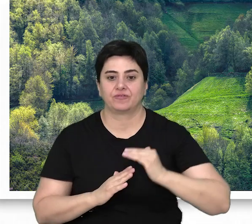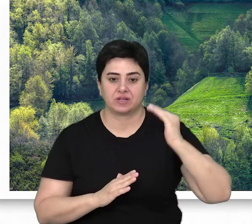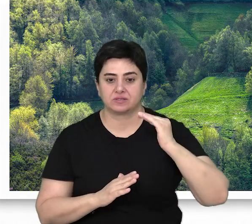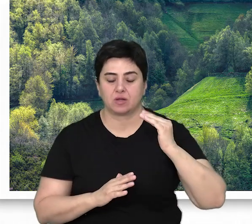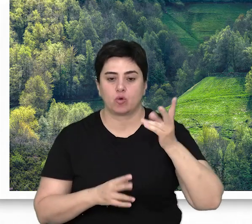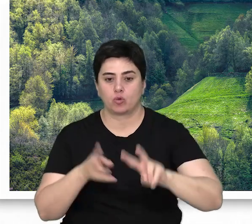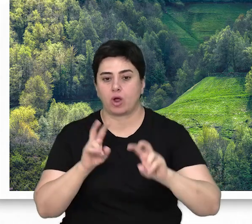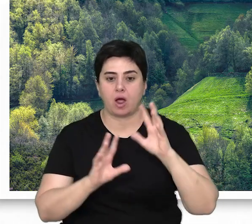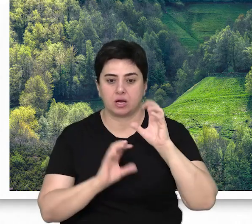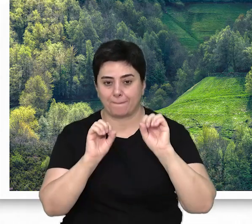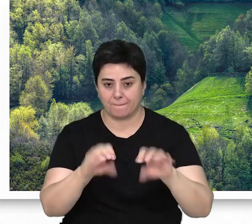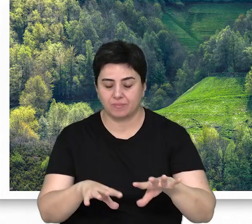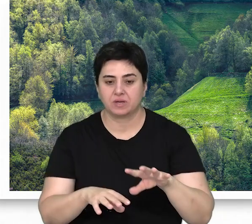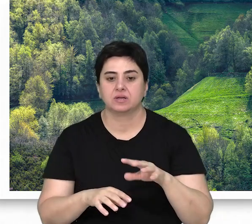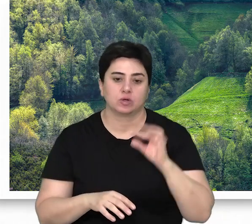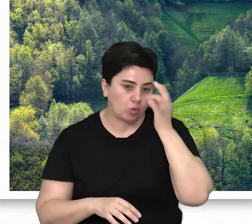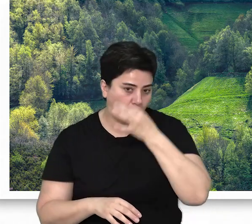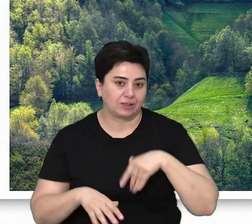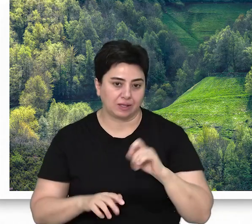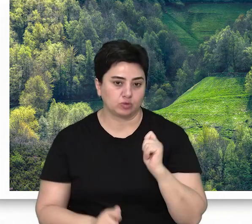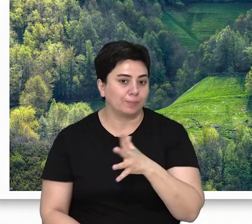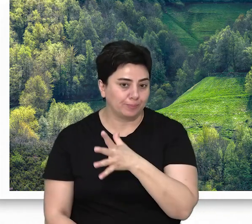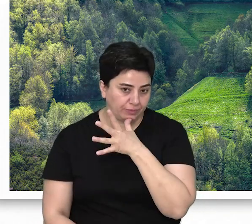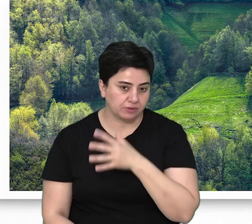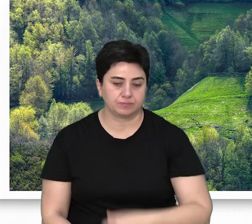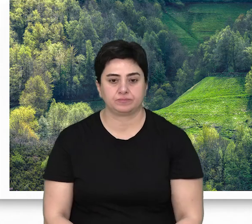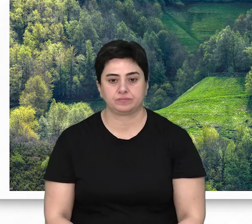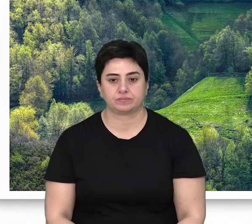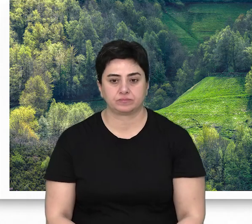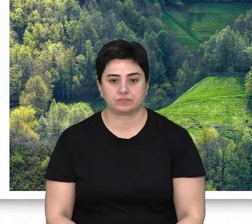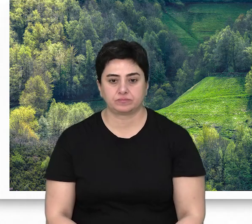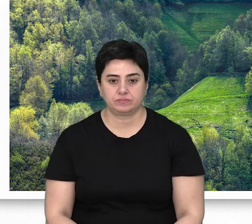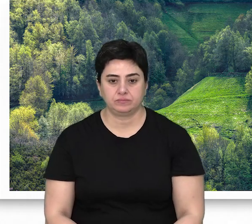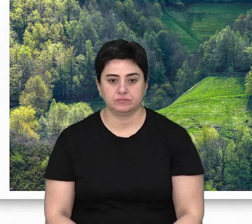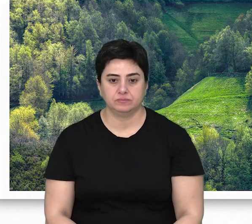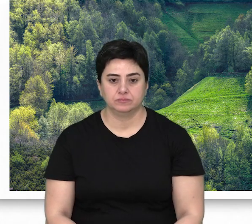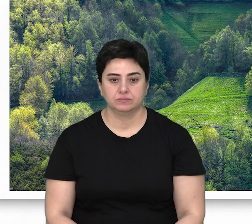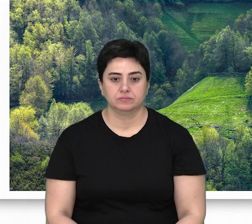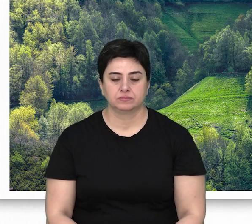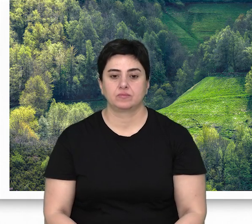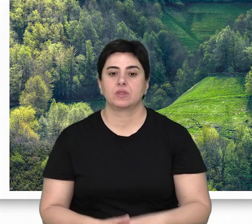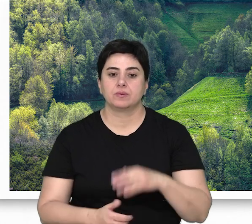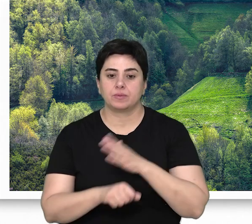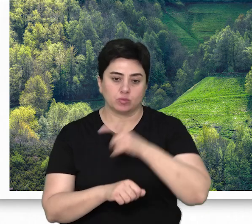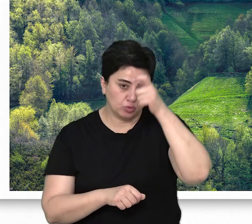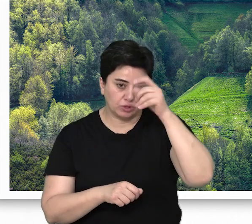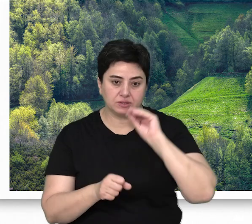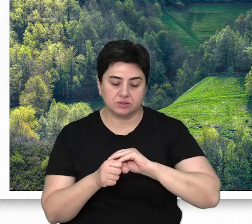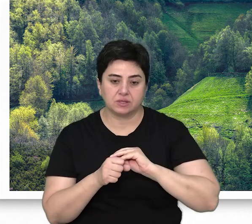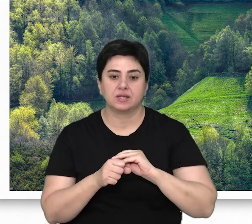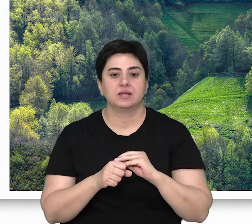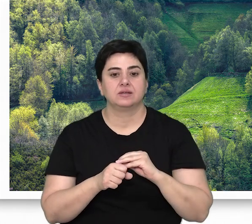yüksek miktarda ölü ağaç bırakmanın pratik olmayışı da önemli ölçüde etkili olmaktadır. Ülkemizde